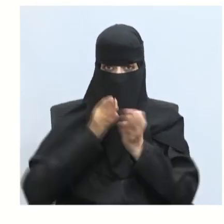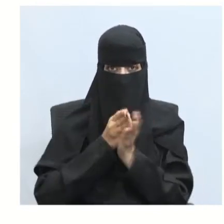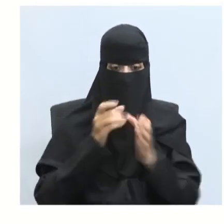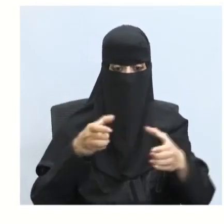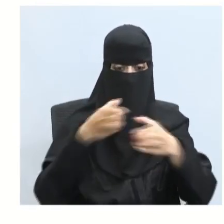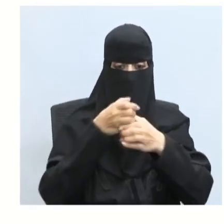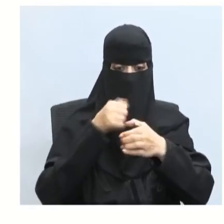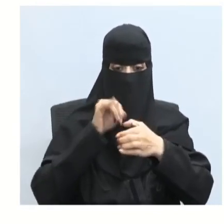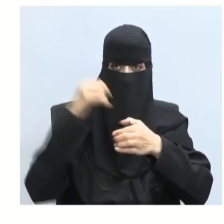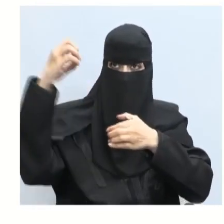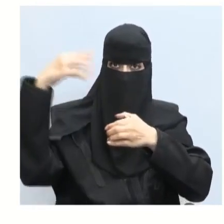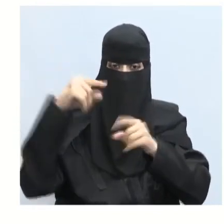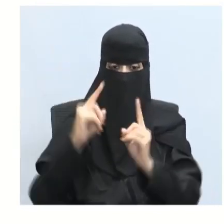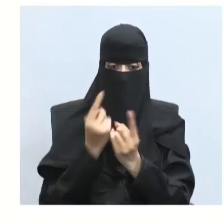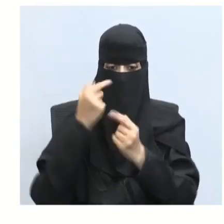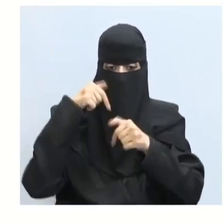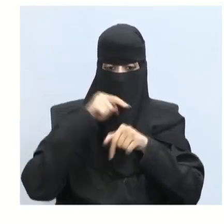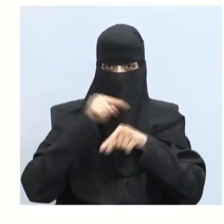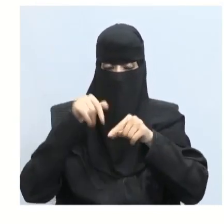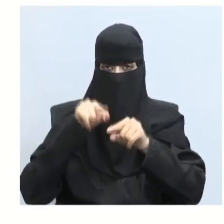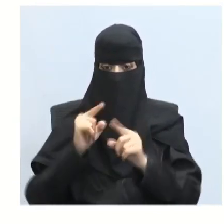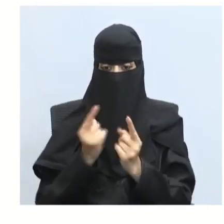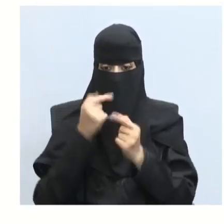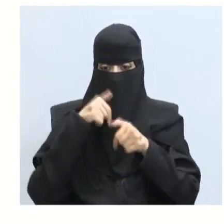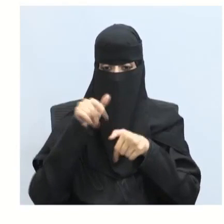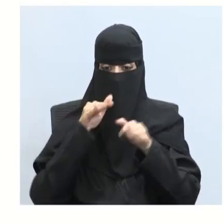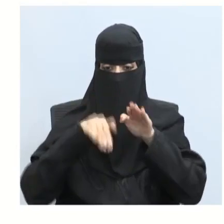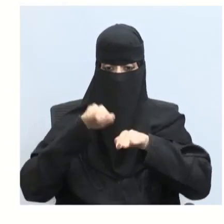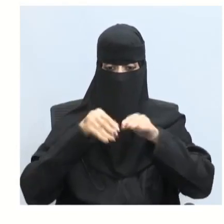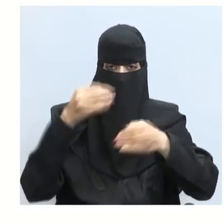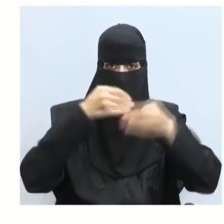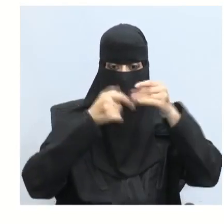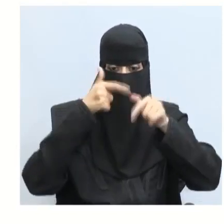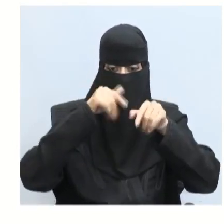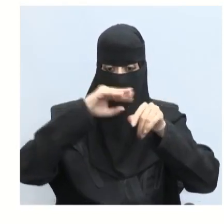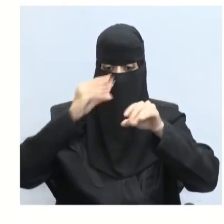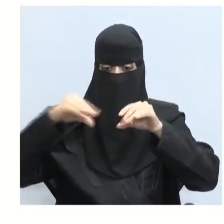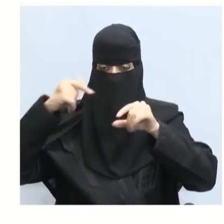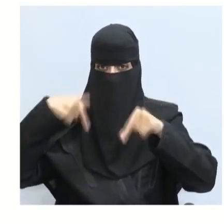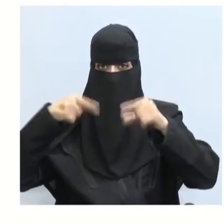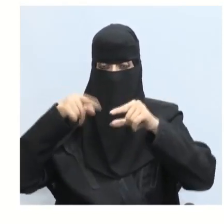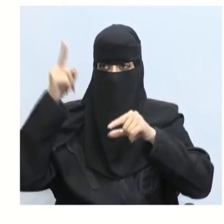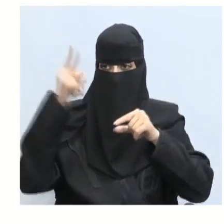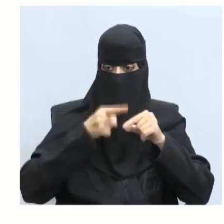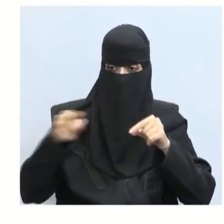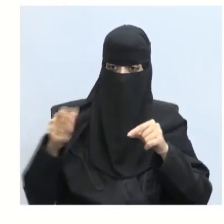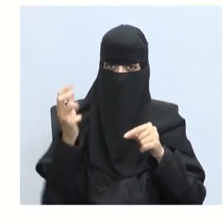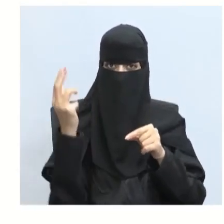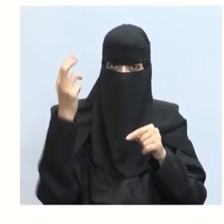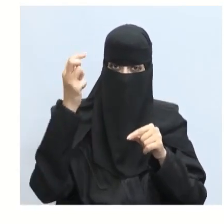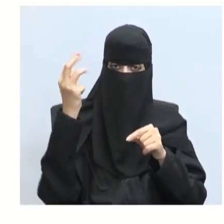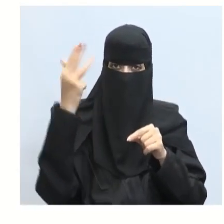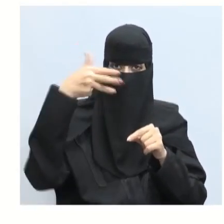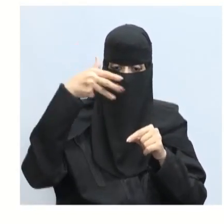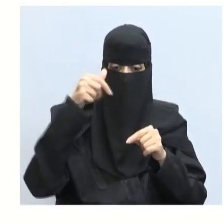في طريق حزمة من الضوء العادي فإنها ستسمح لمركبات الموجات التي تتحرك بزاوية 90